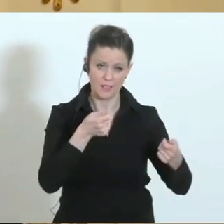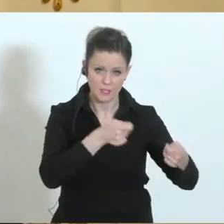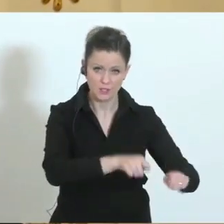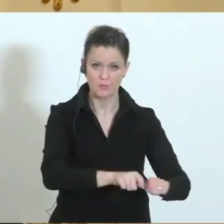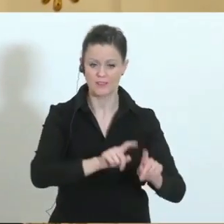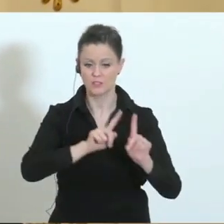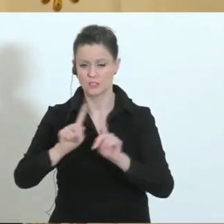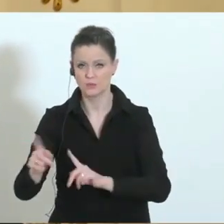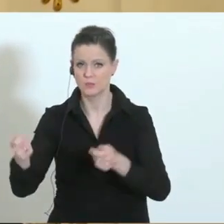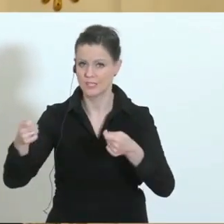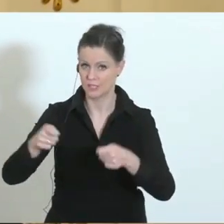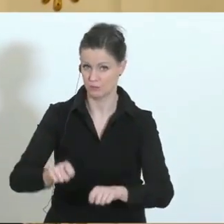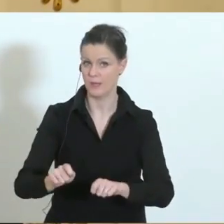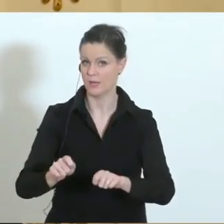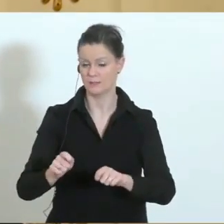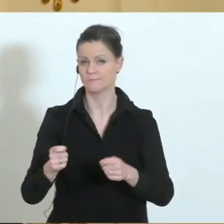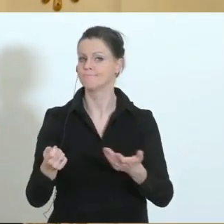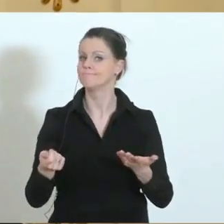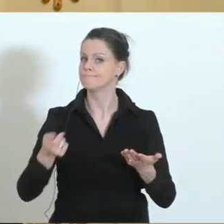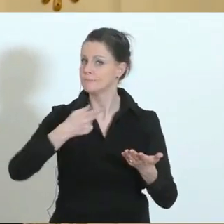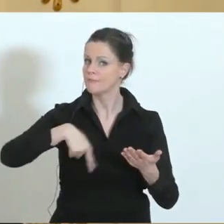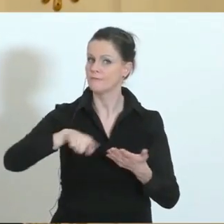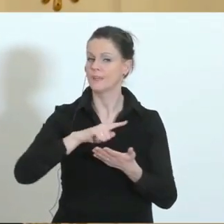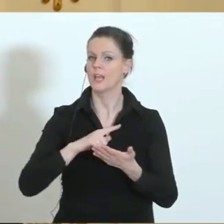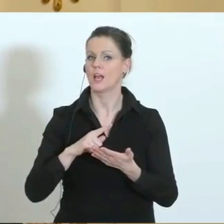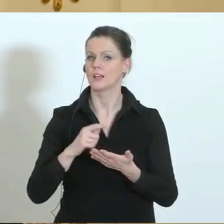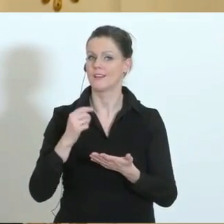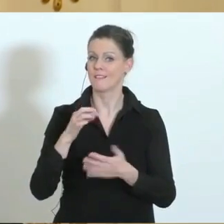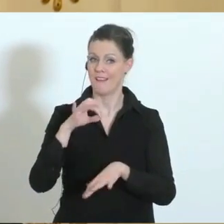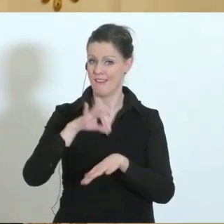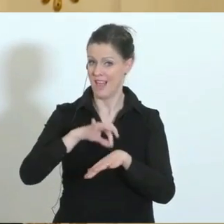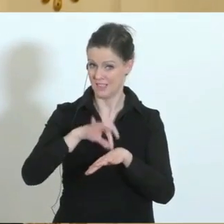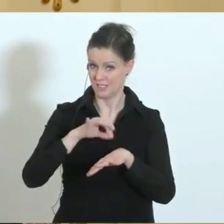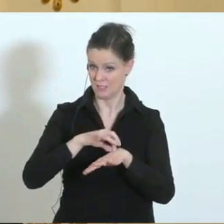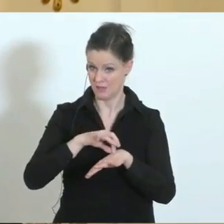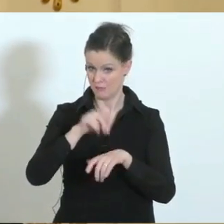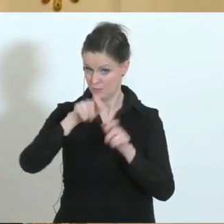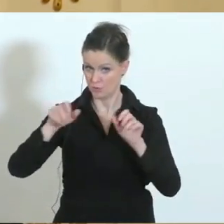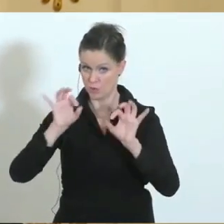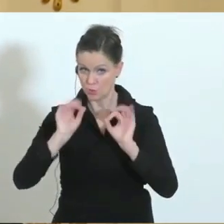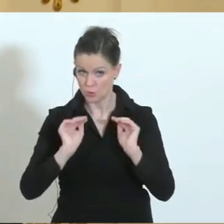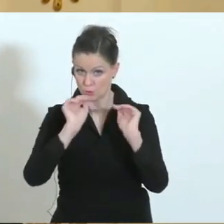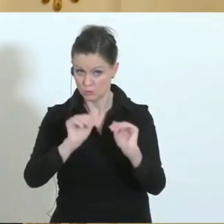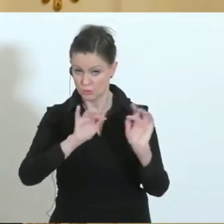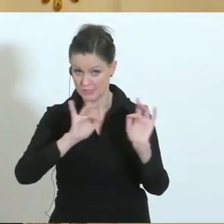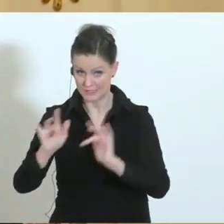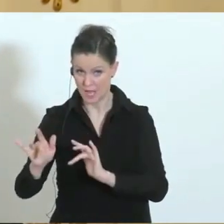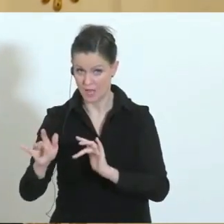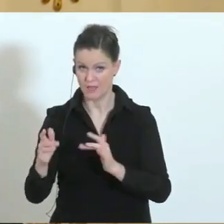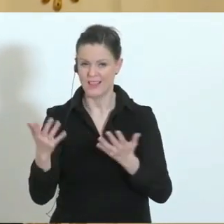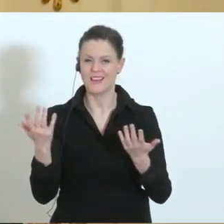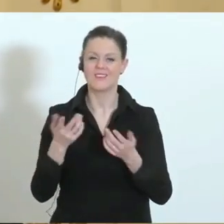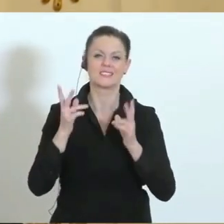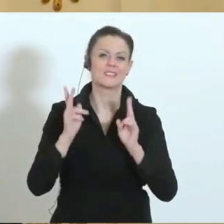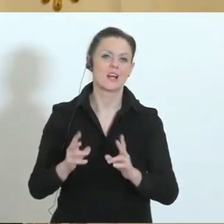Stationen werden gesperrt. Wie gut sind denn unsere Medizinerinnen geschützt? Beziehungsweise was kann man dann noch tun, dass eben